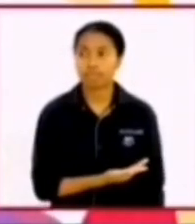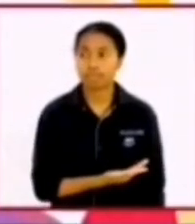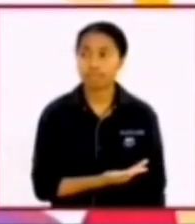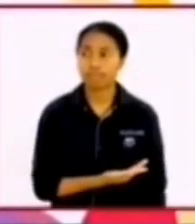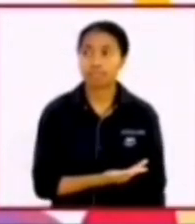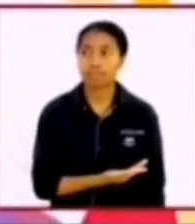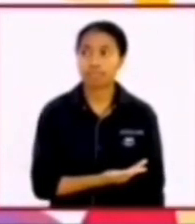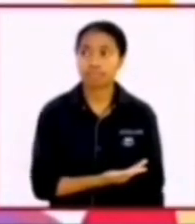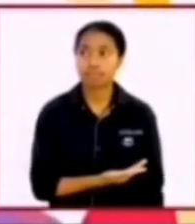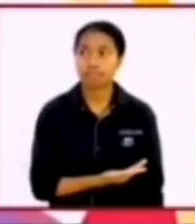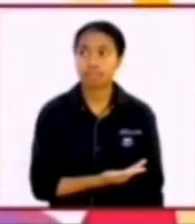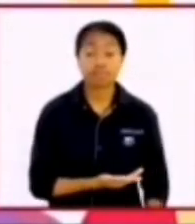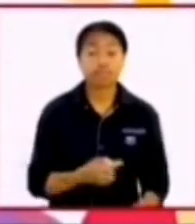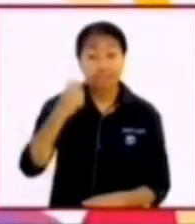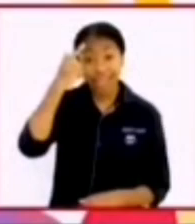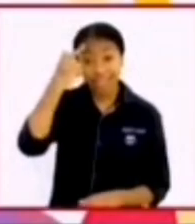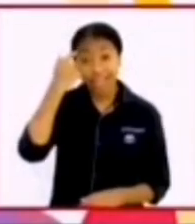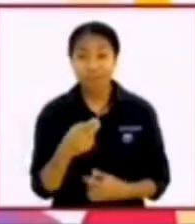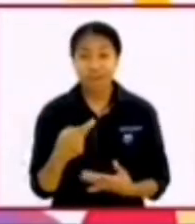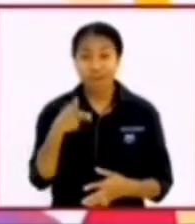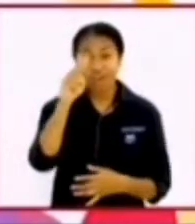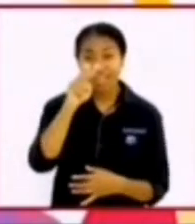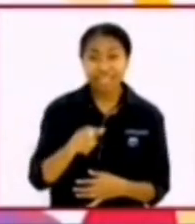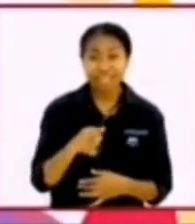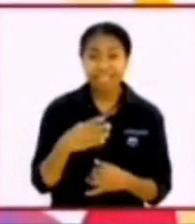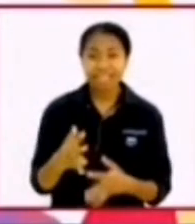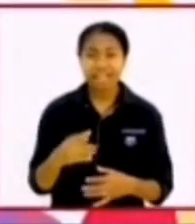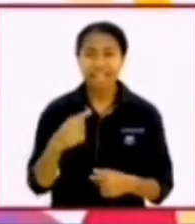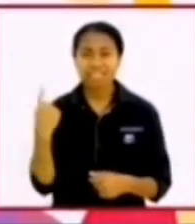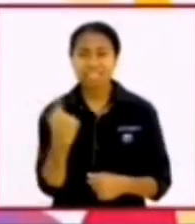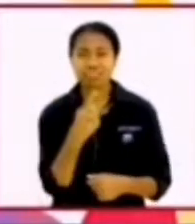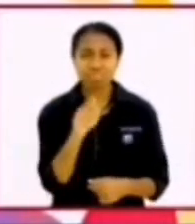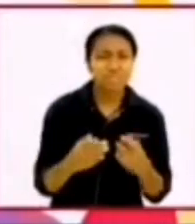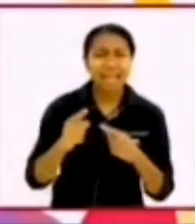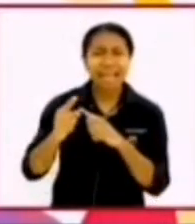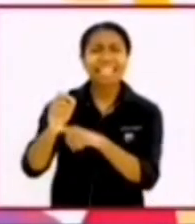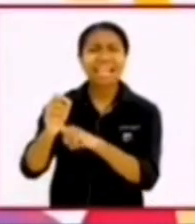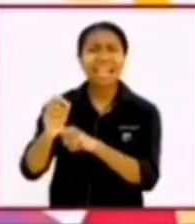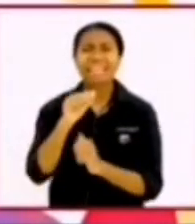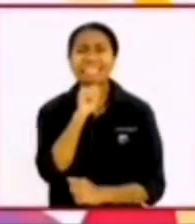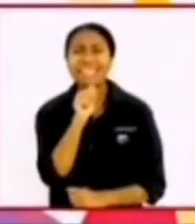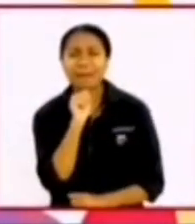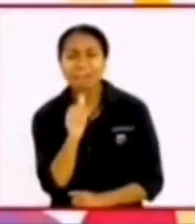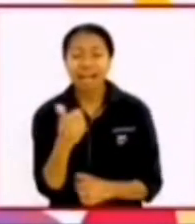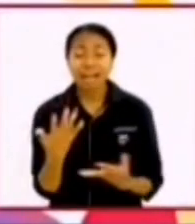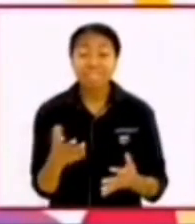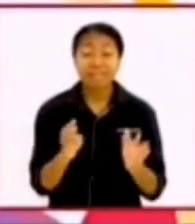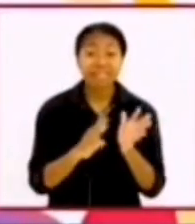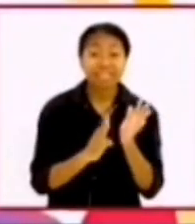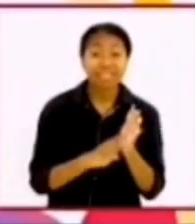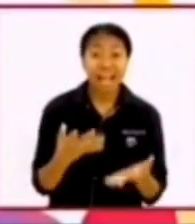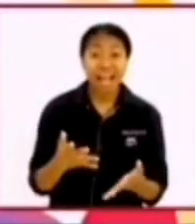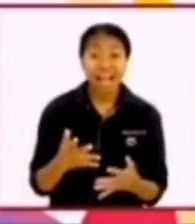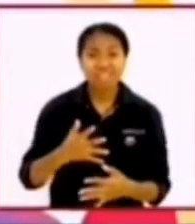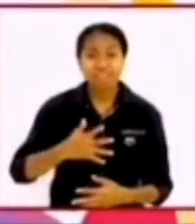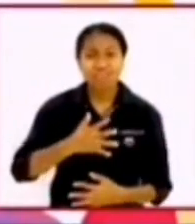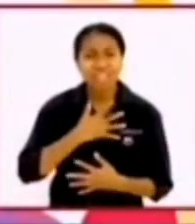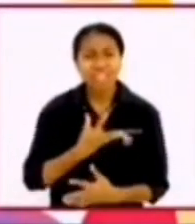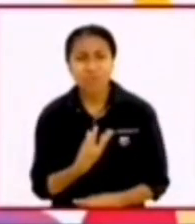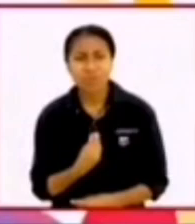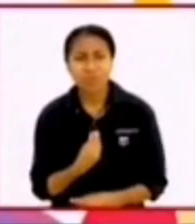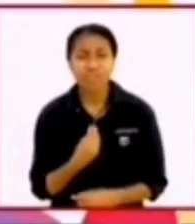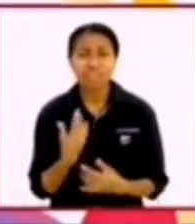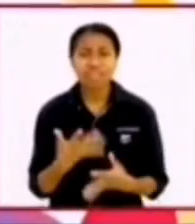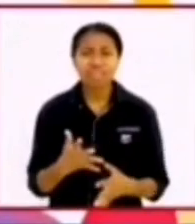siapa karena itu saudara kau lihat sekarang segala sesuatu tergantung di tangan siapa jadi serahkan masalahmu kekhawatiranmu ketakutanmu